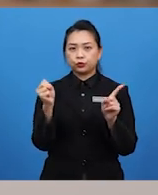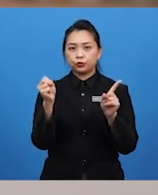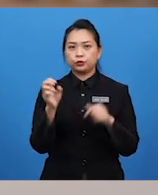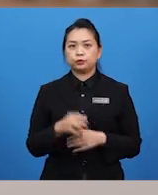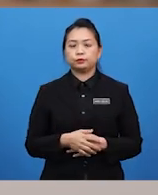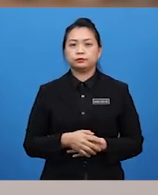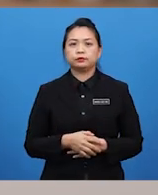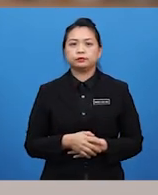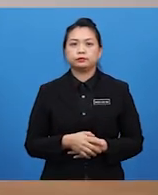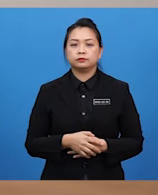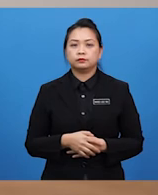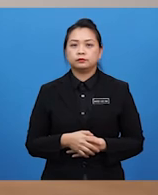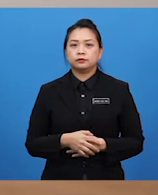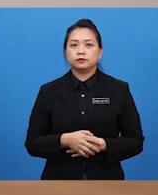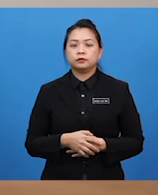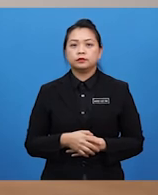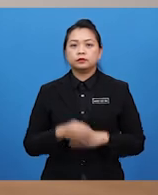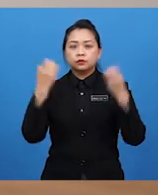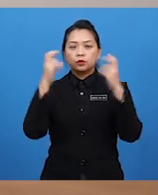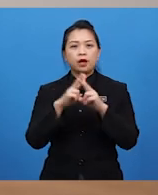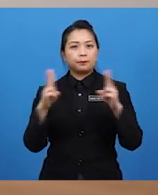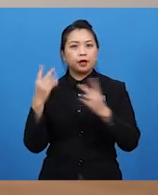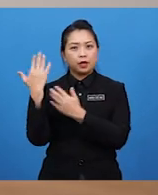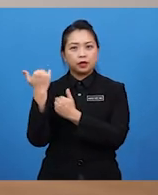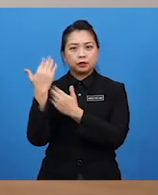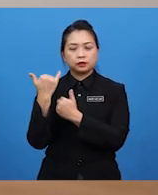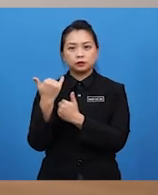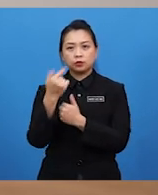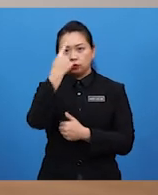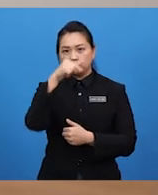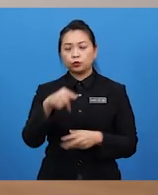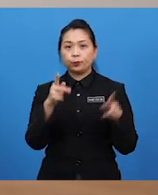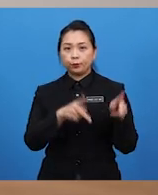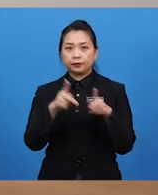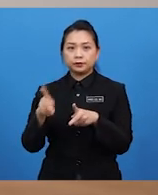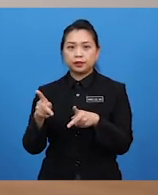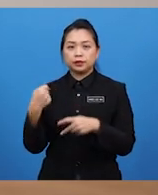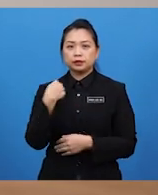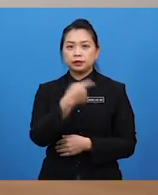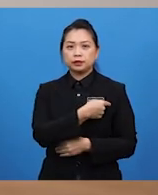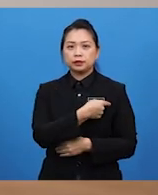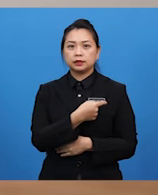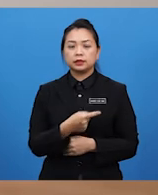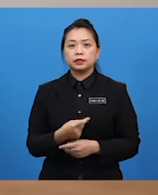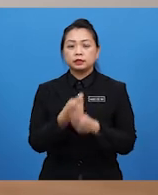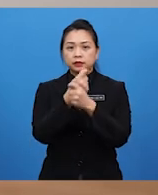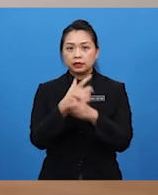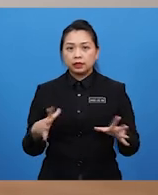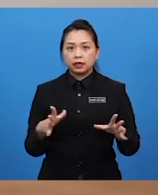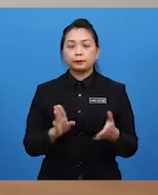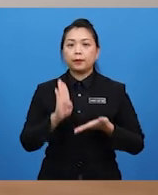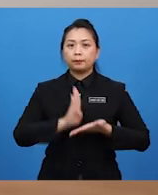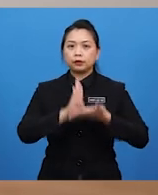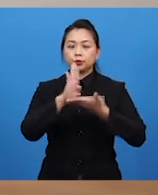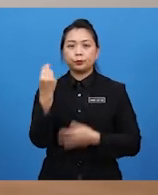tak, Cikgu Arif? Betul, Cikgu Doys. Saya amat berharap, Cikgu Doys, buat pelajar-pelajar di luar sana tadi, kita telah pun